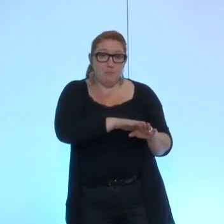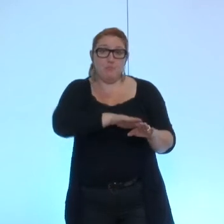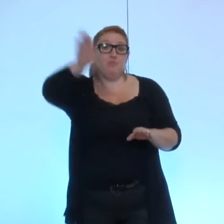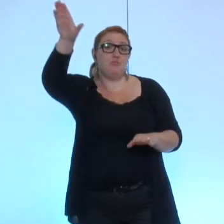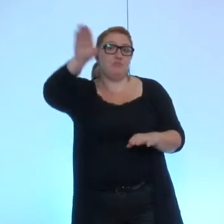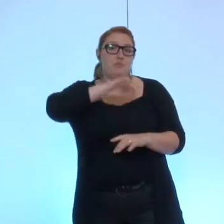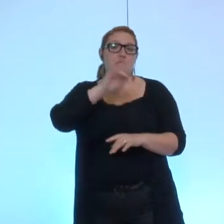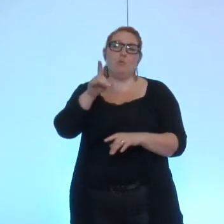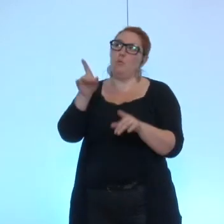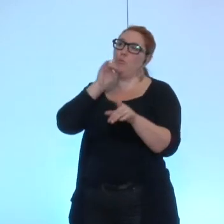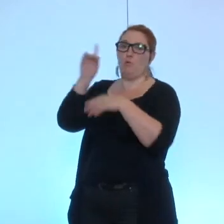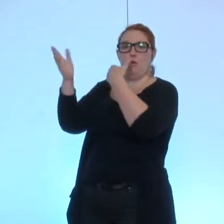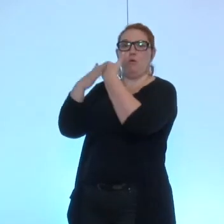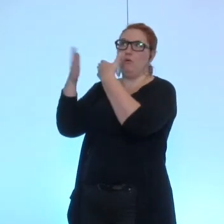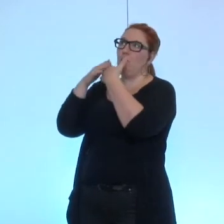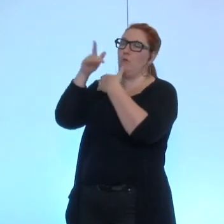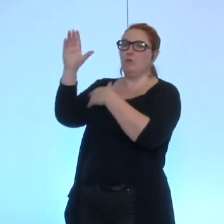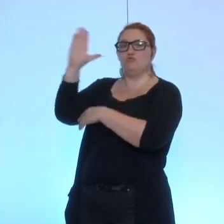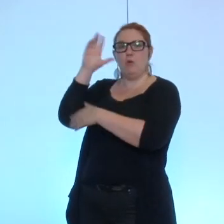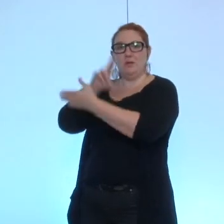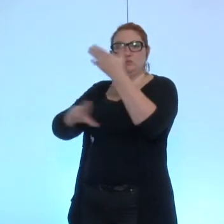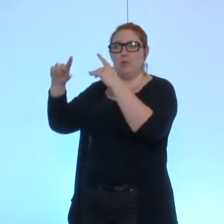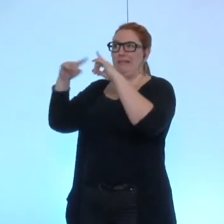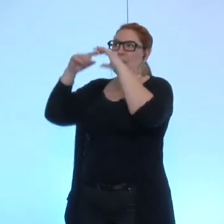le dit la Chambre régionale des comptes à s'élever